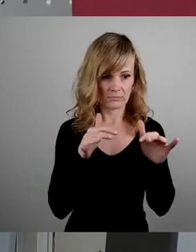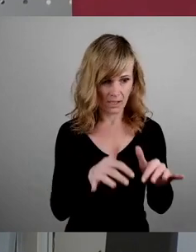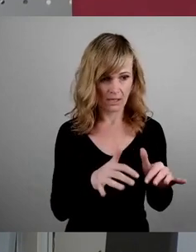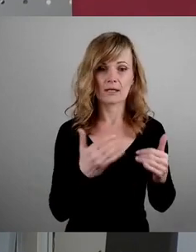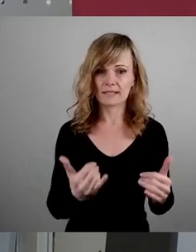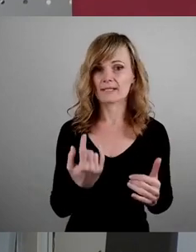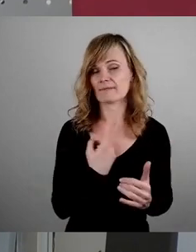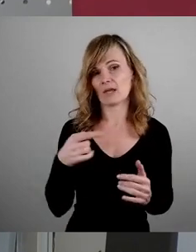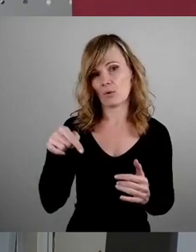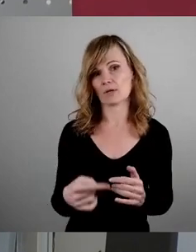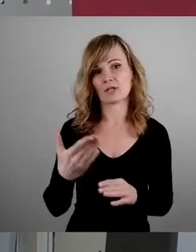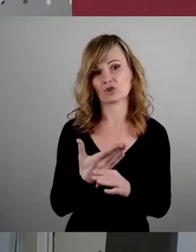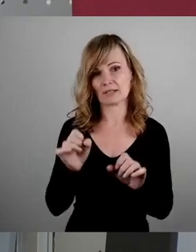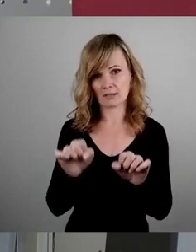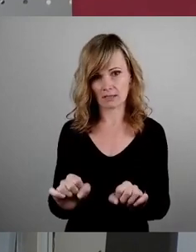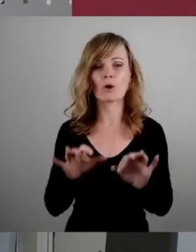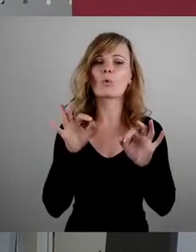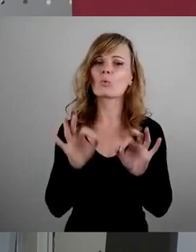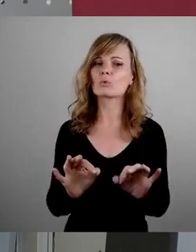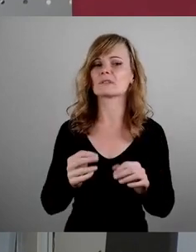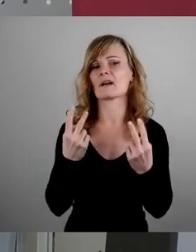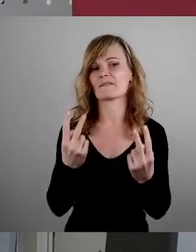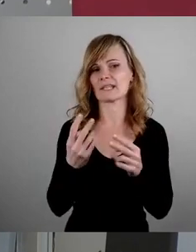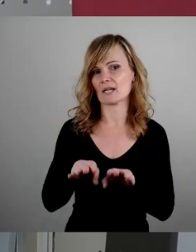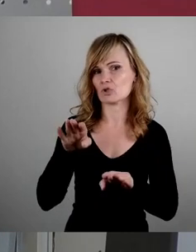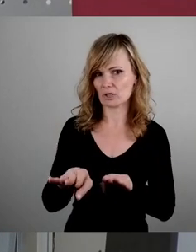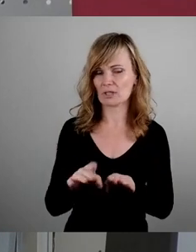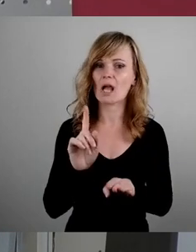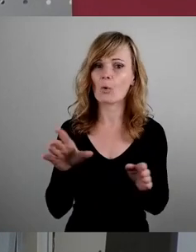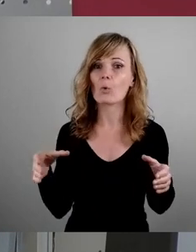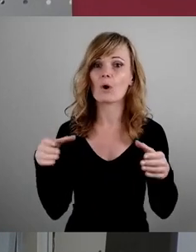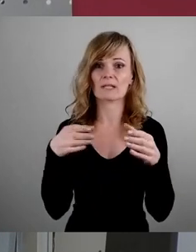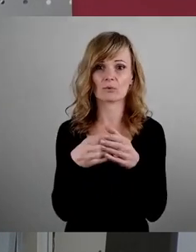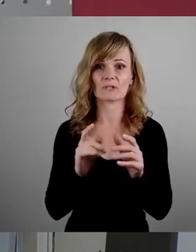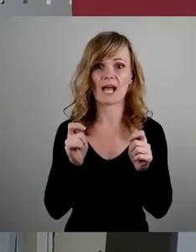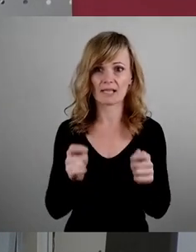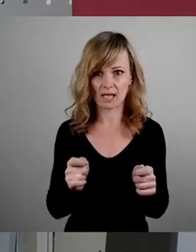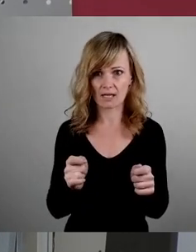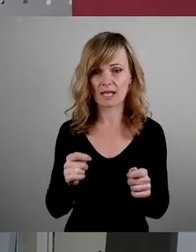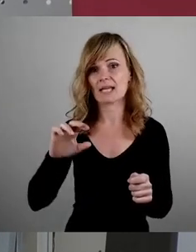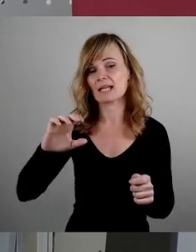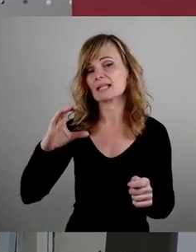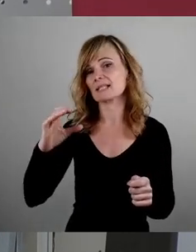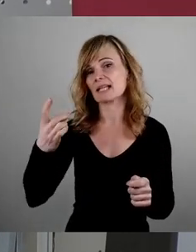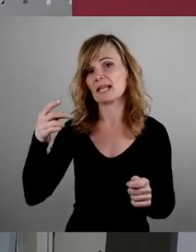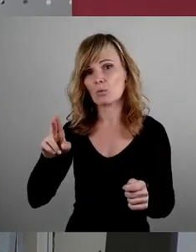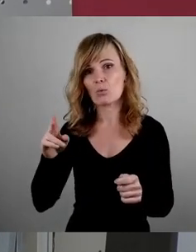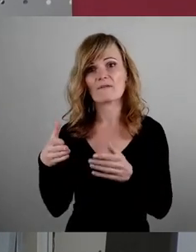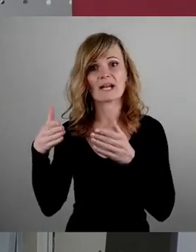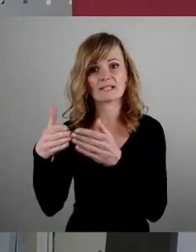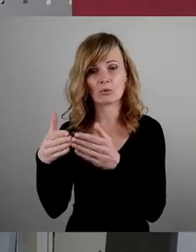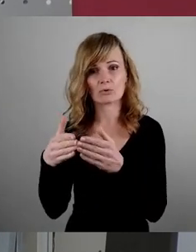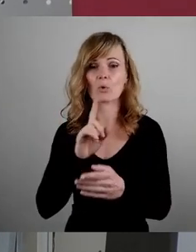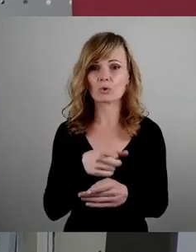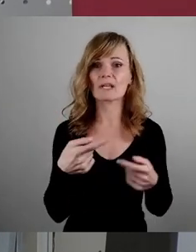Das finde ich einen guten und wichtigen Schritt, auch dass es ein Koalitionsantrag war, der gemeinsam von der CDU-Fraktion, der Fraktion Bündnis 90 die